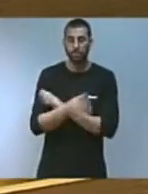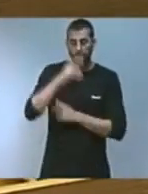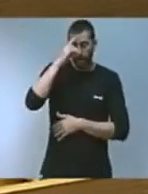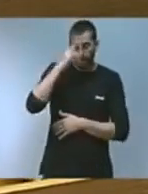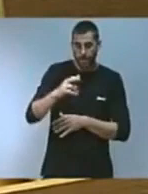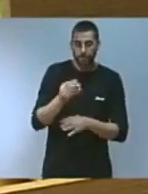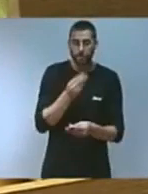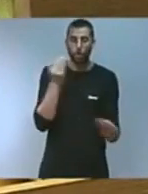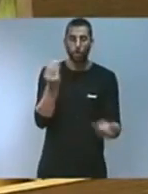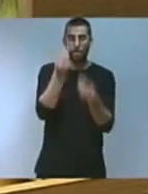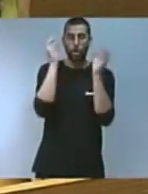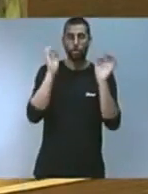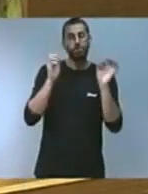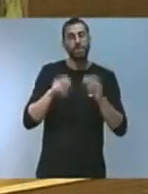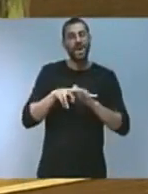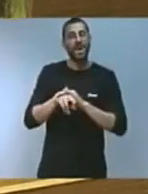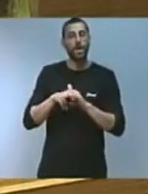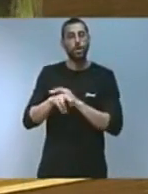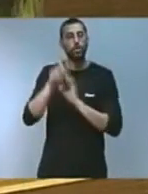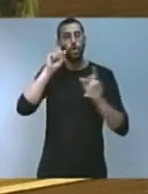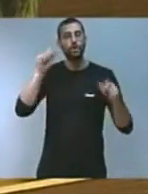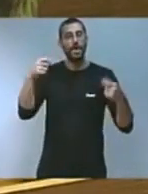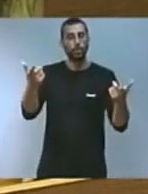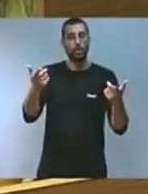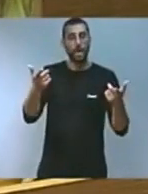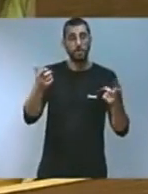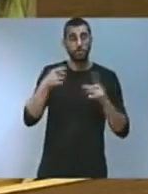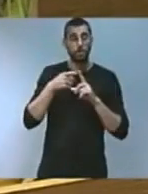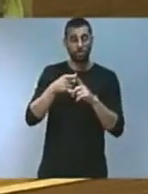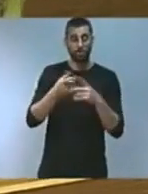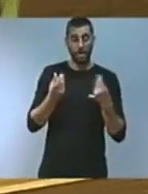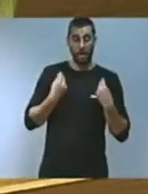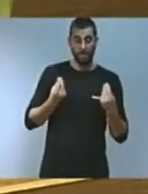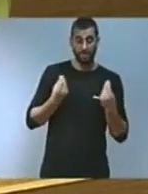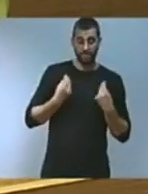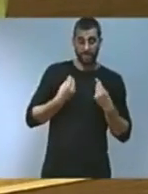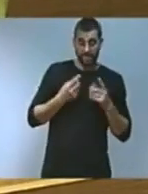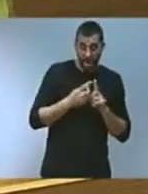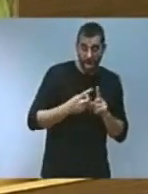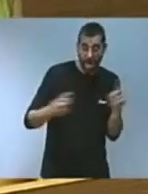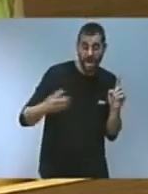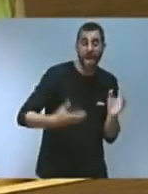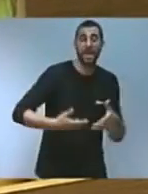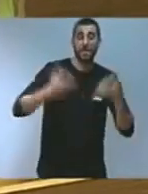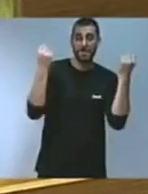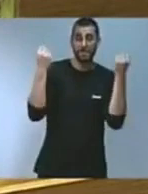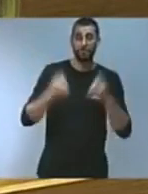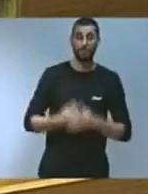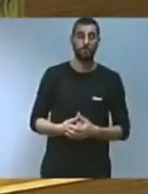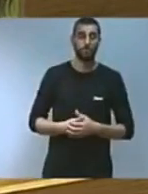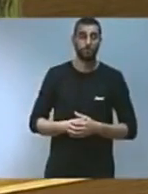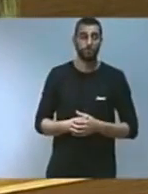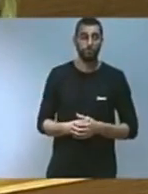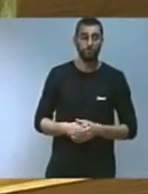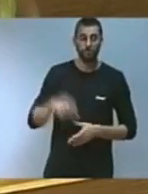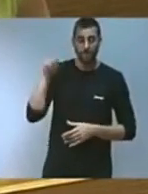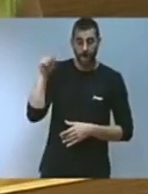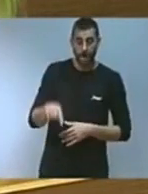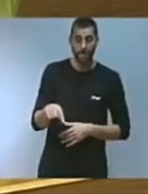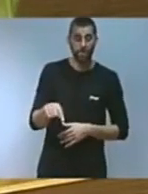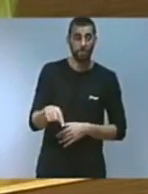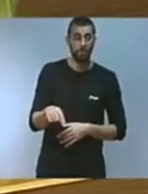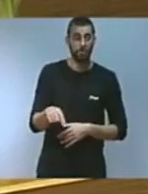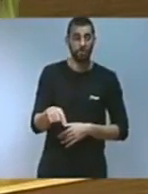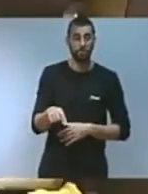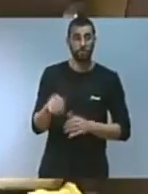-nos amb els recursos naturals per allargar-los la vida allargant-nos-la així a nosaltres mateixos. I radica així la major concentració